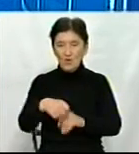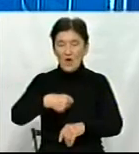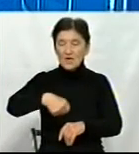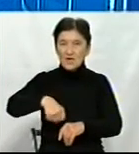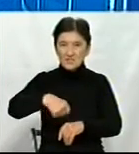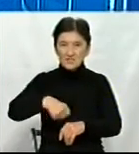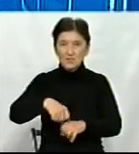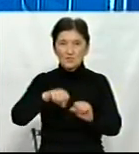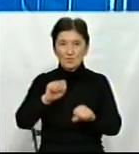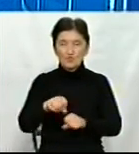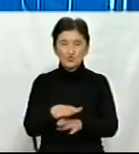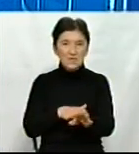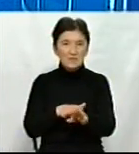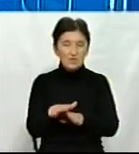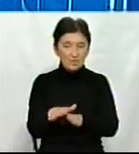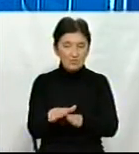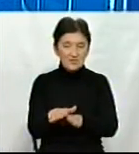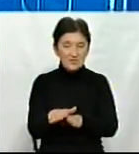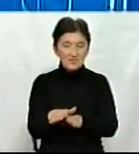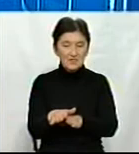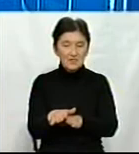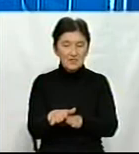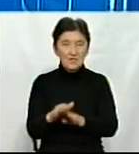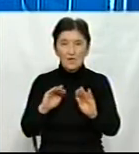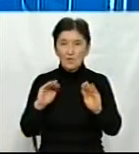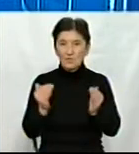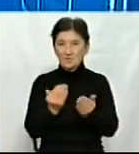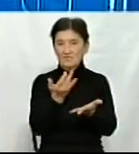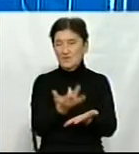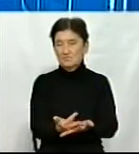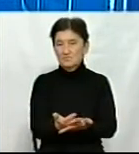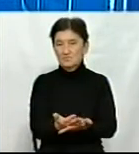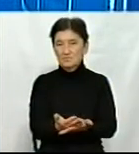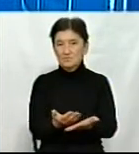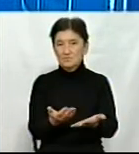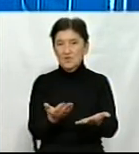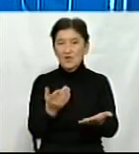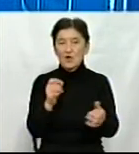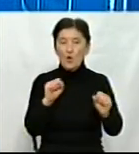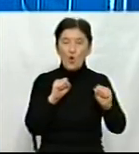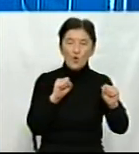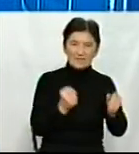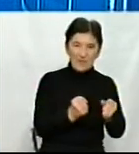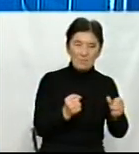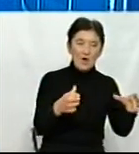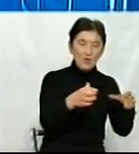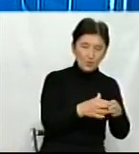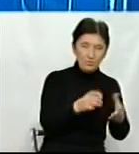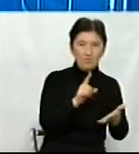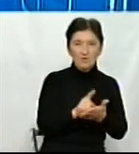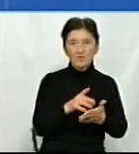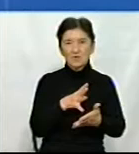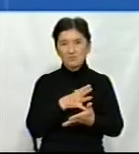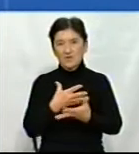все ж таки дотримуватись хоча б мінімальних вимог сівозмін. Повинна бути озима група, повинна бути яра група культур.